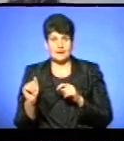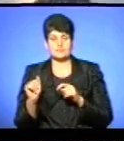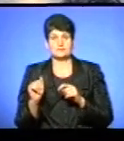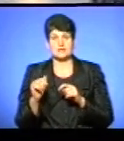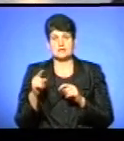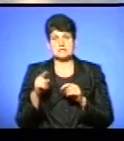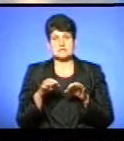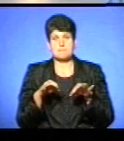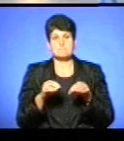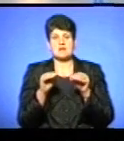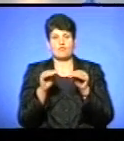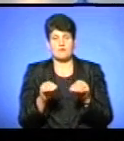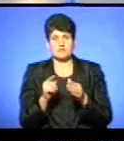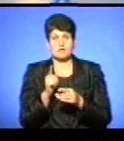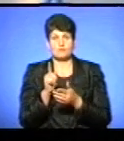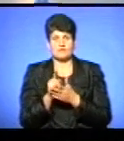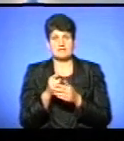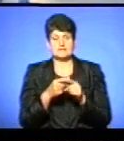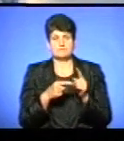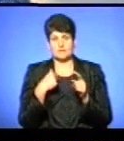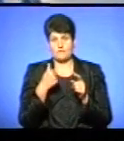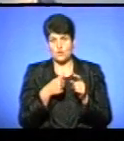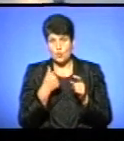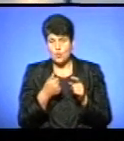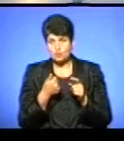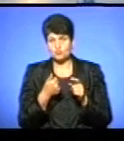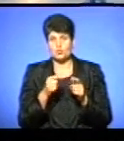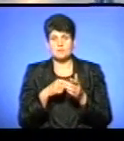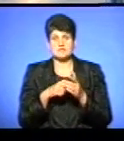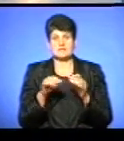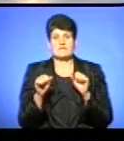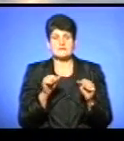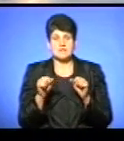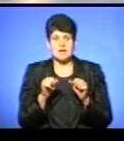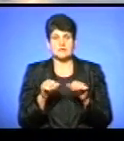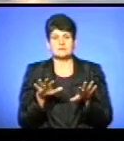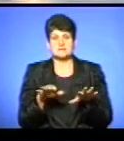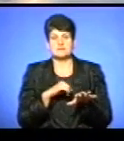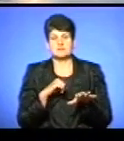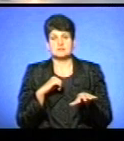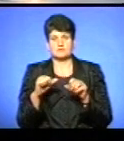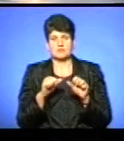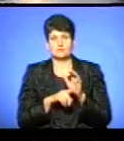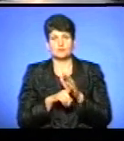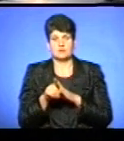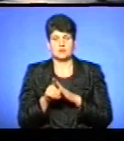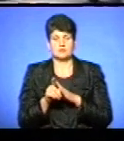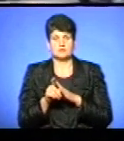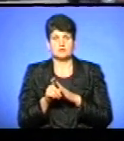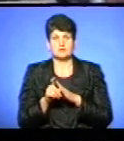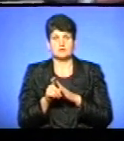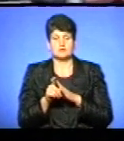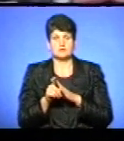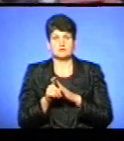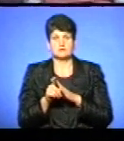півроку, по-моєму, якщо я не помиляюся, міська влада і місцеве самоврядування ввести цих інспекторів. На